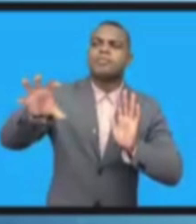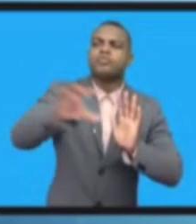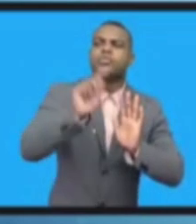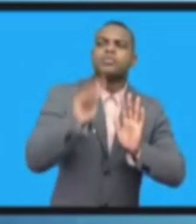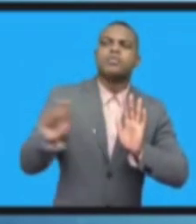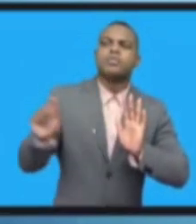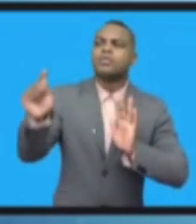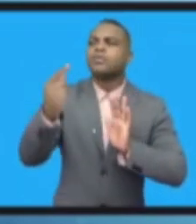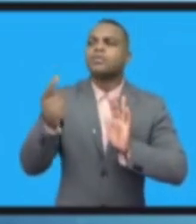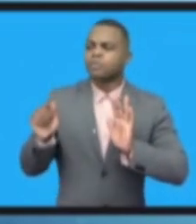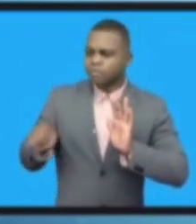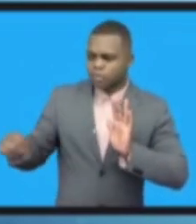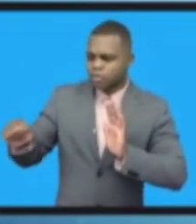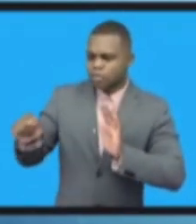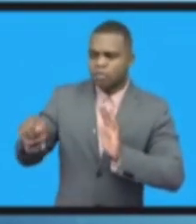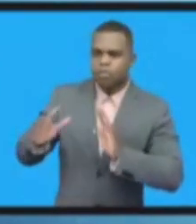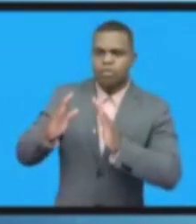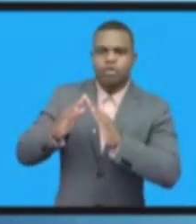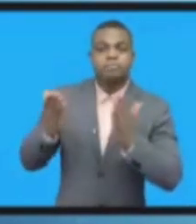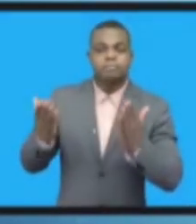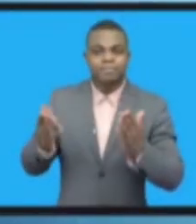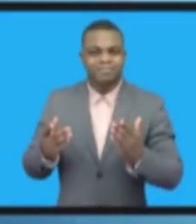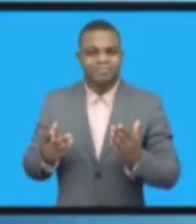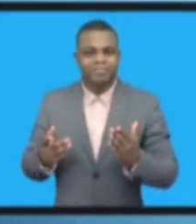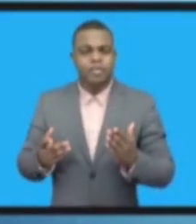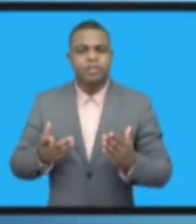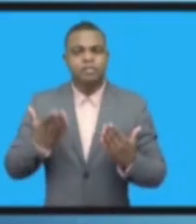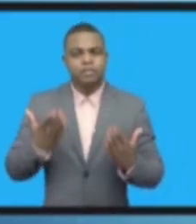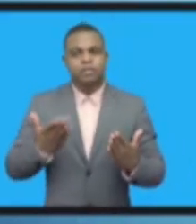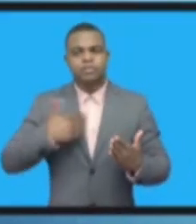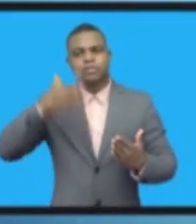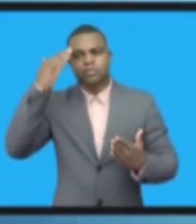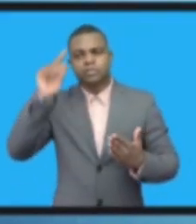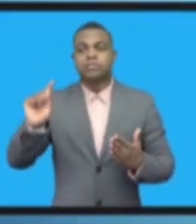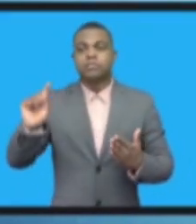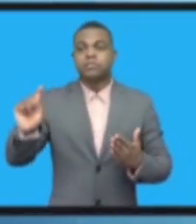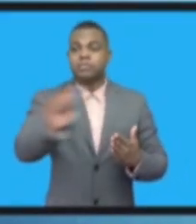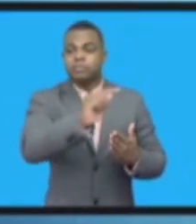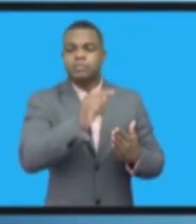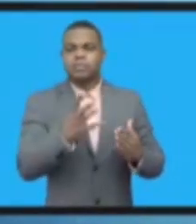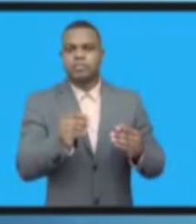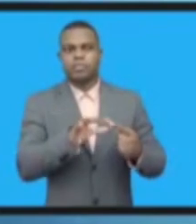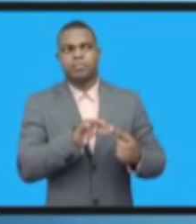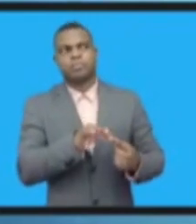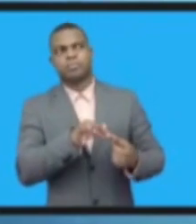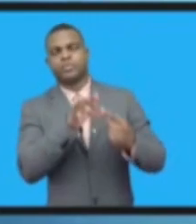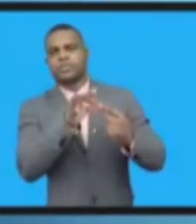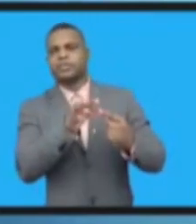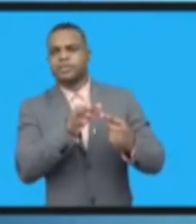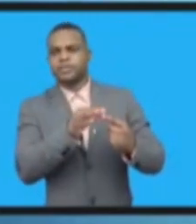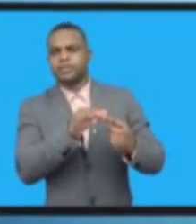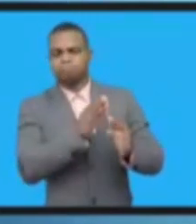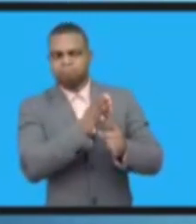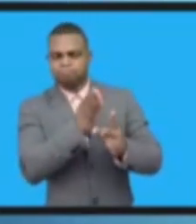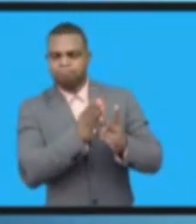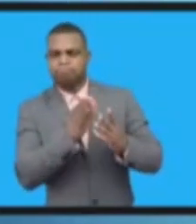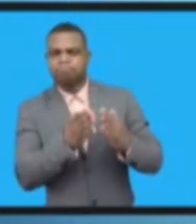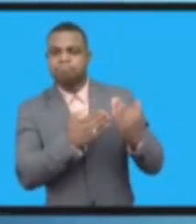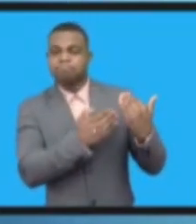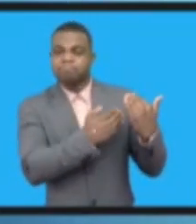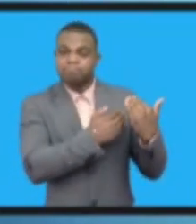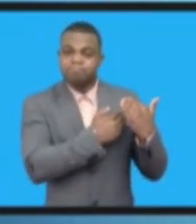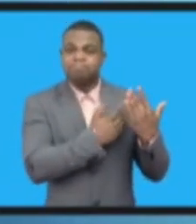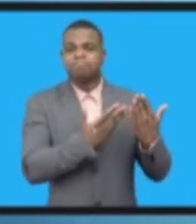очень важные, такие как подотчетность и полномочия,